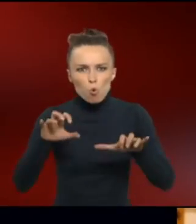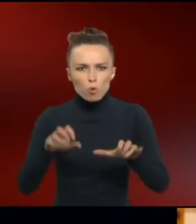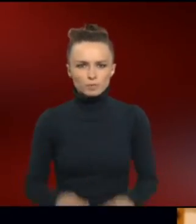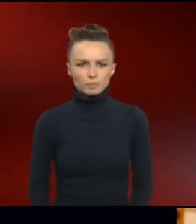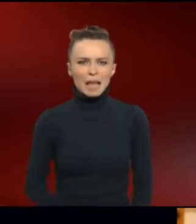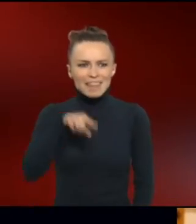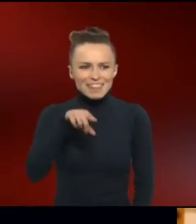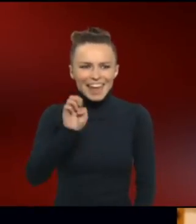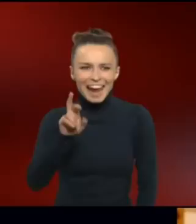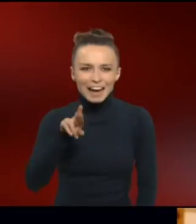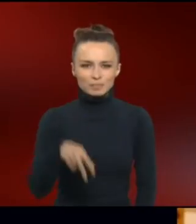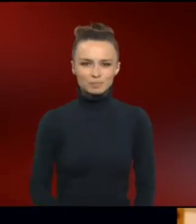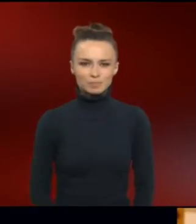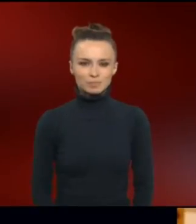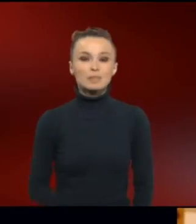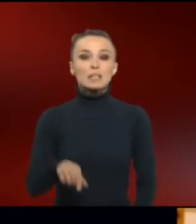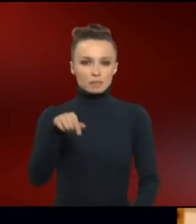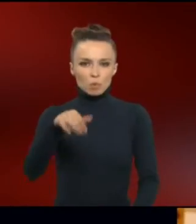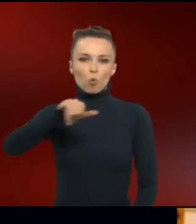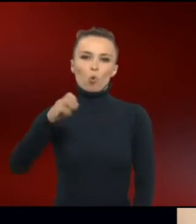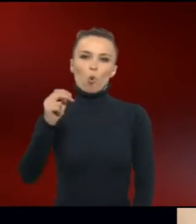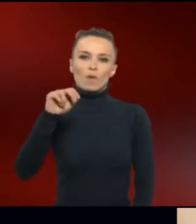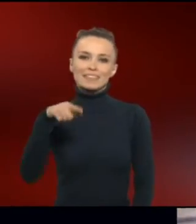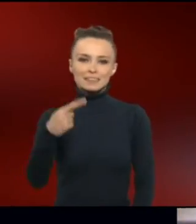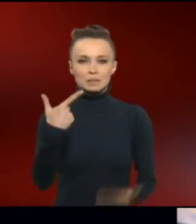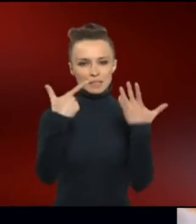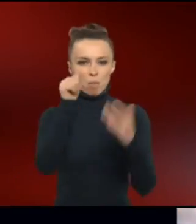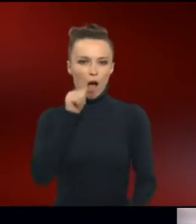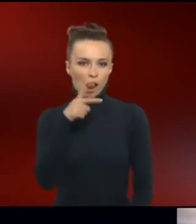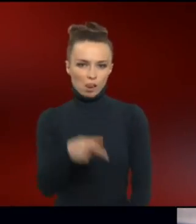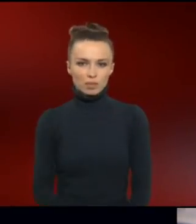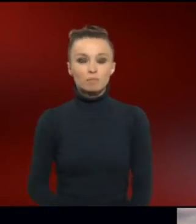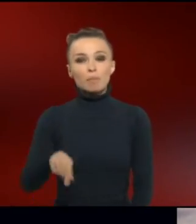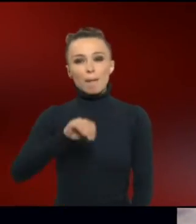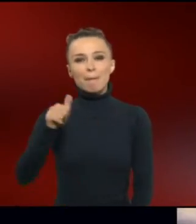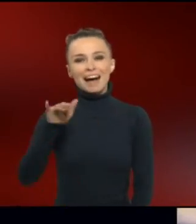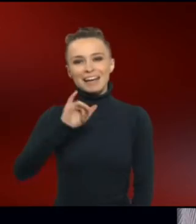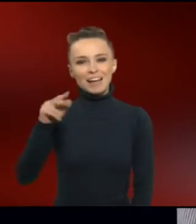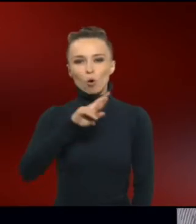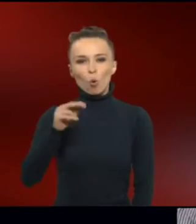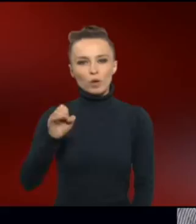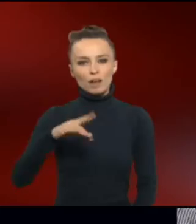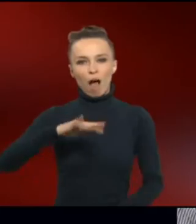Das ist Jonas, sieben Jahre alt. Und das Maria Rodenacker.